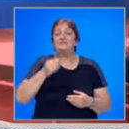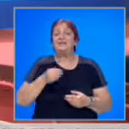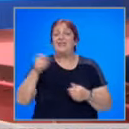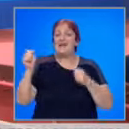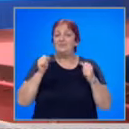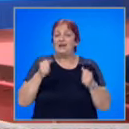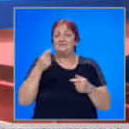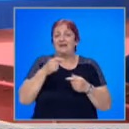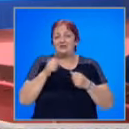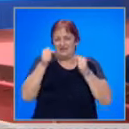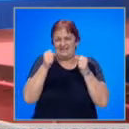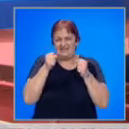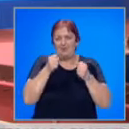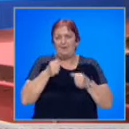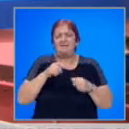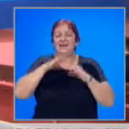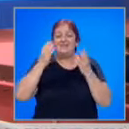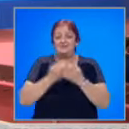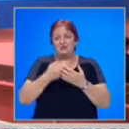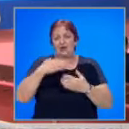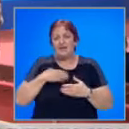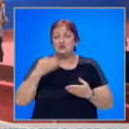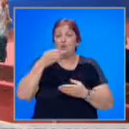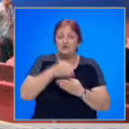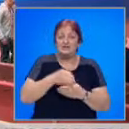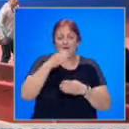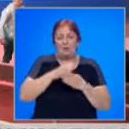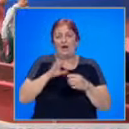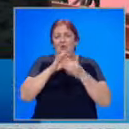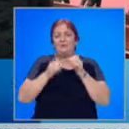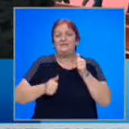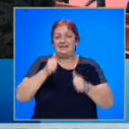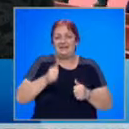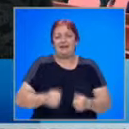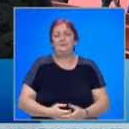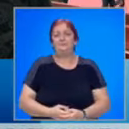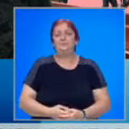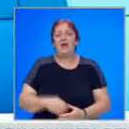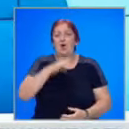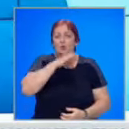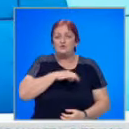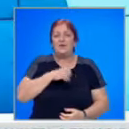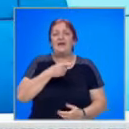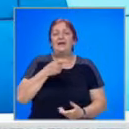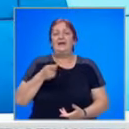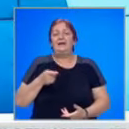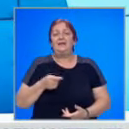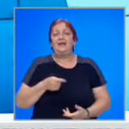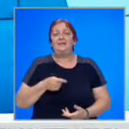гимнастика, така че стискаме палци на всички наши участници до края на Олимпийските игри. Успех и на